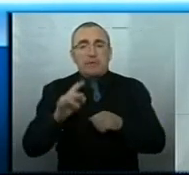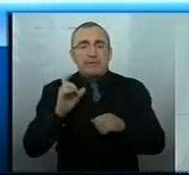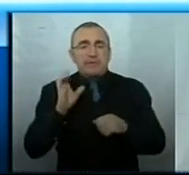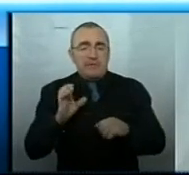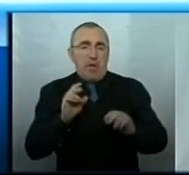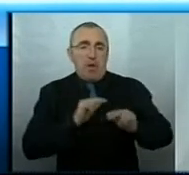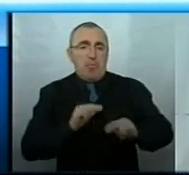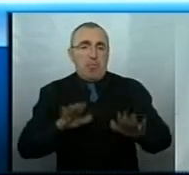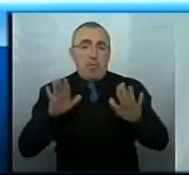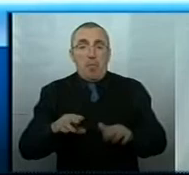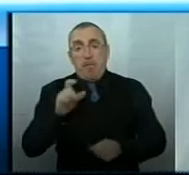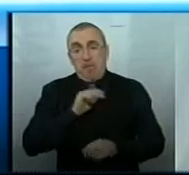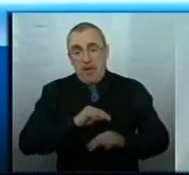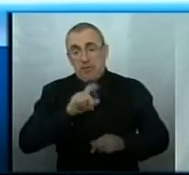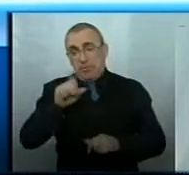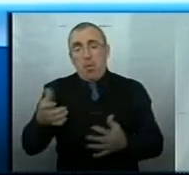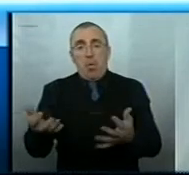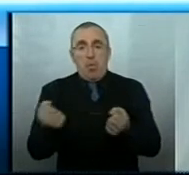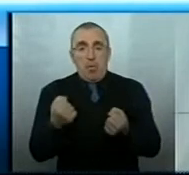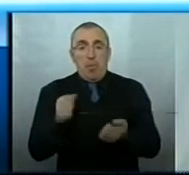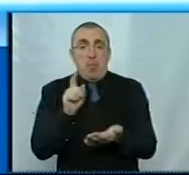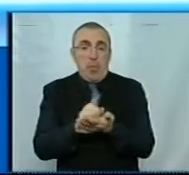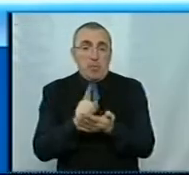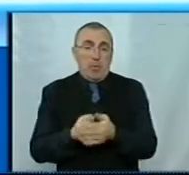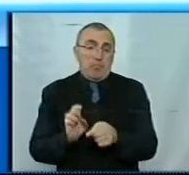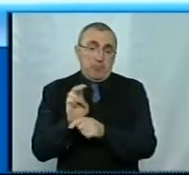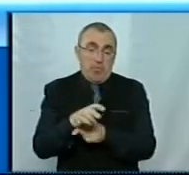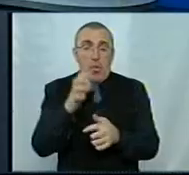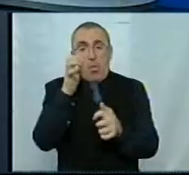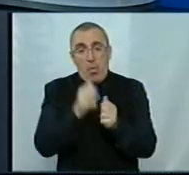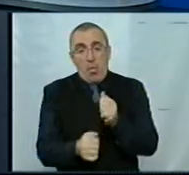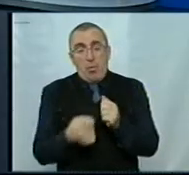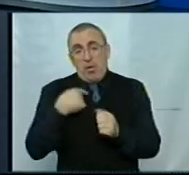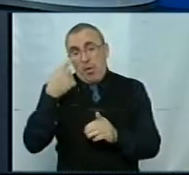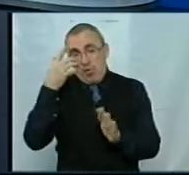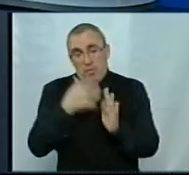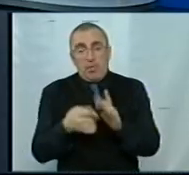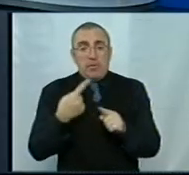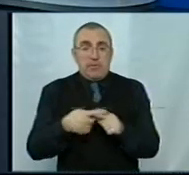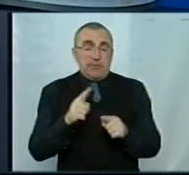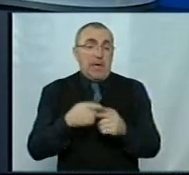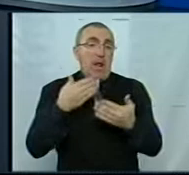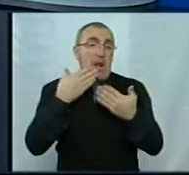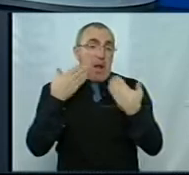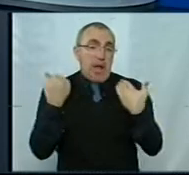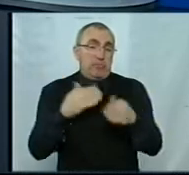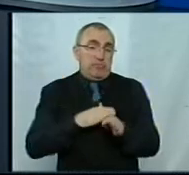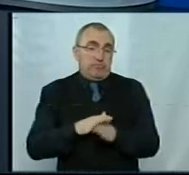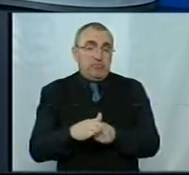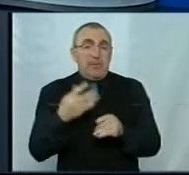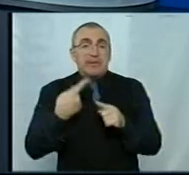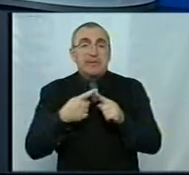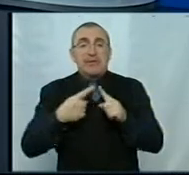працівники отримували... І на податків він сприходив, і просто кожного... Я так розумію, що це було якраз легше впровадити... Це